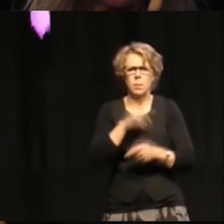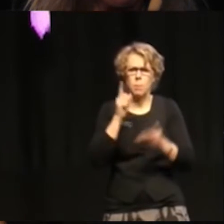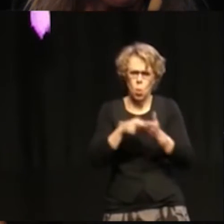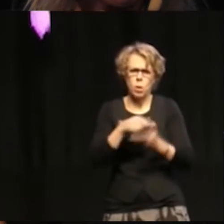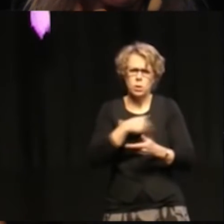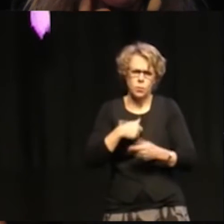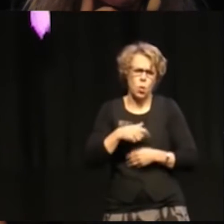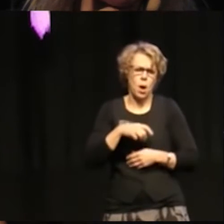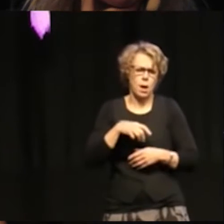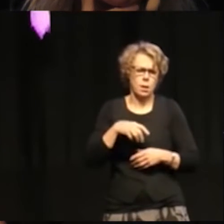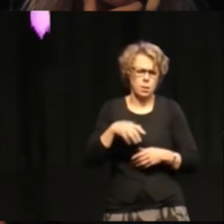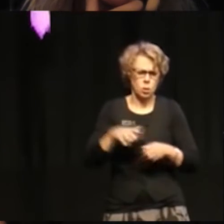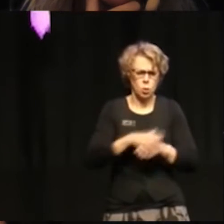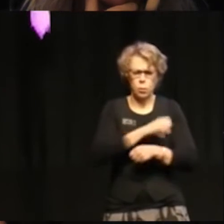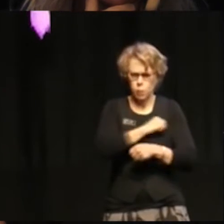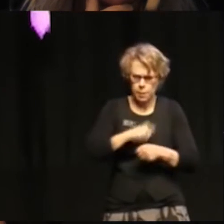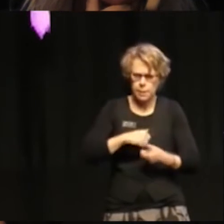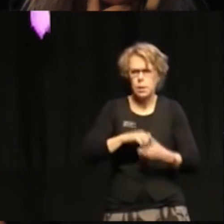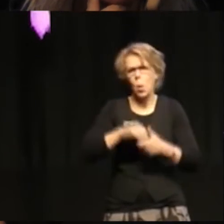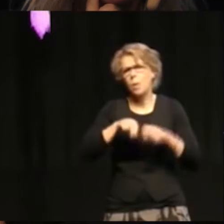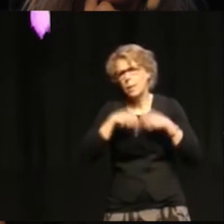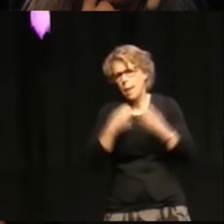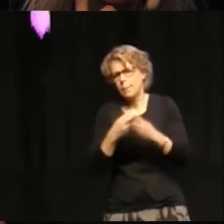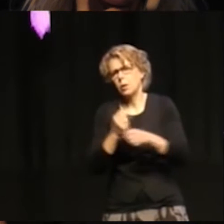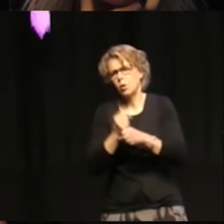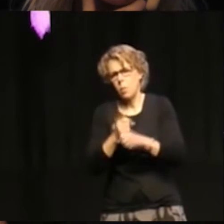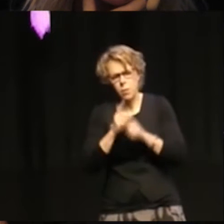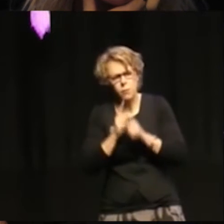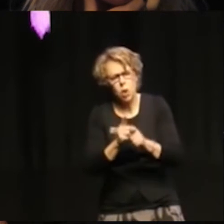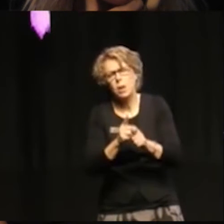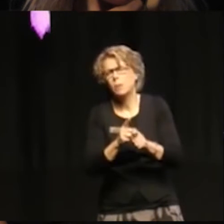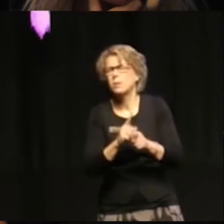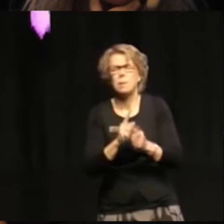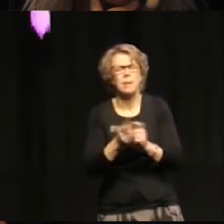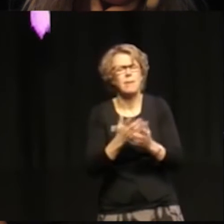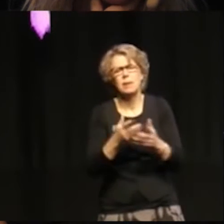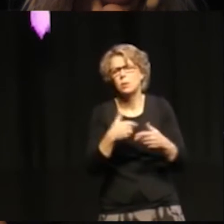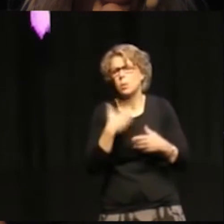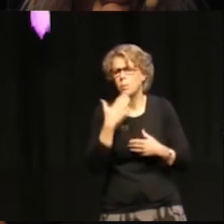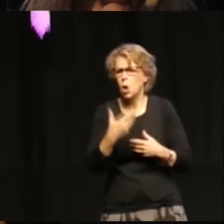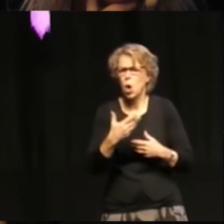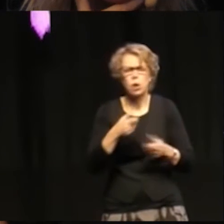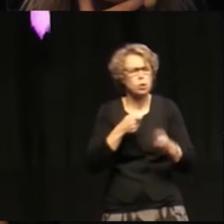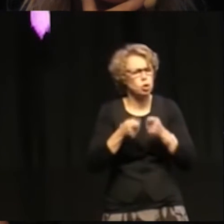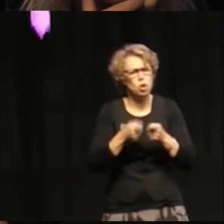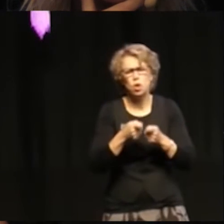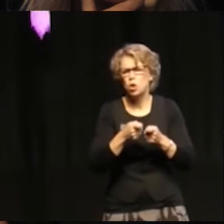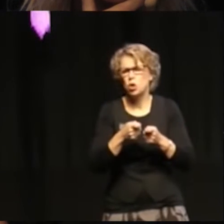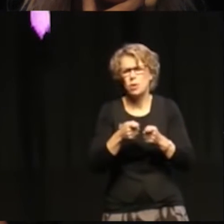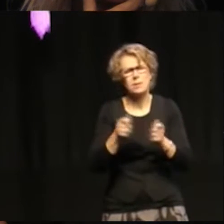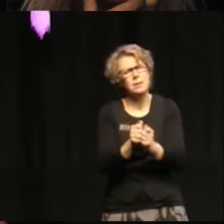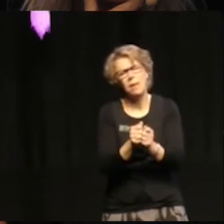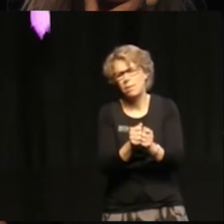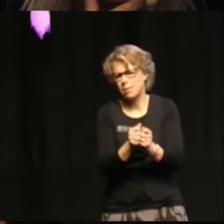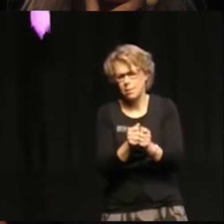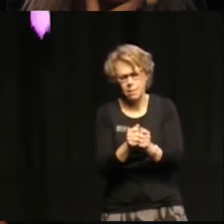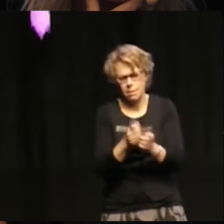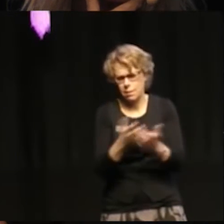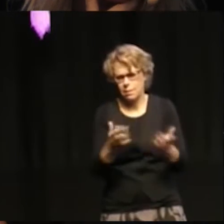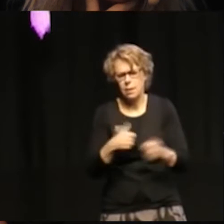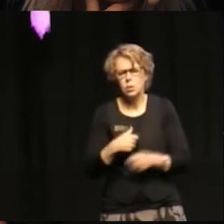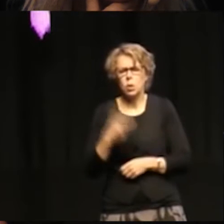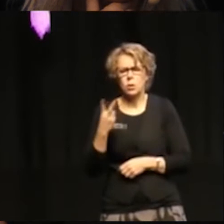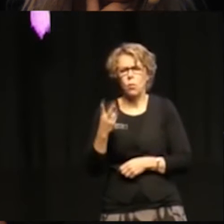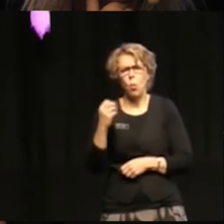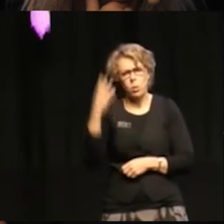ute efter. Det blev inte så effektivt styrinstrument, det konstaterade vi. Så för två år sedan så gjorde vi